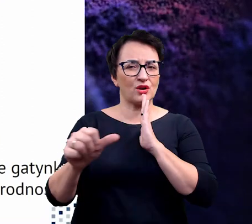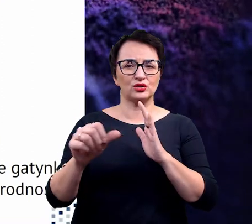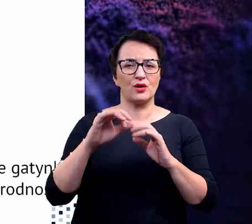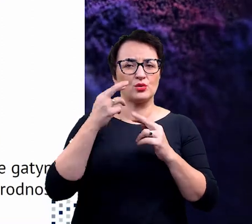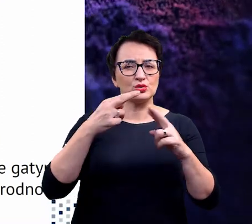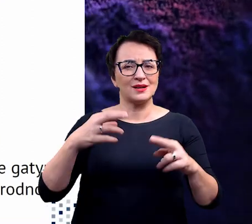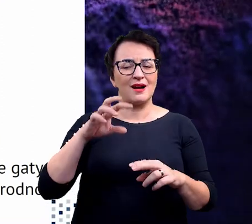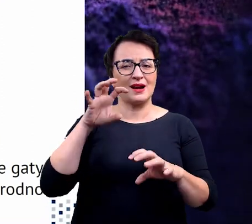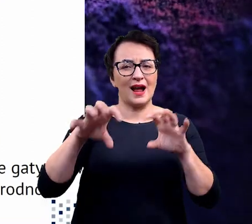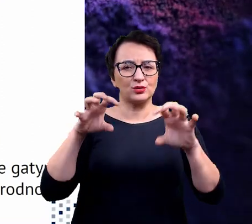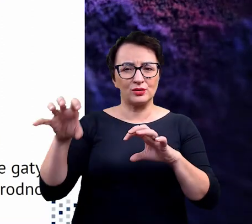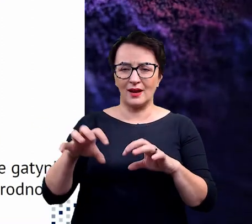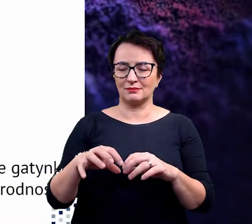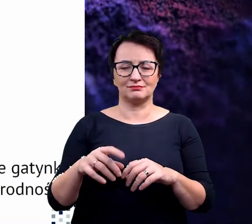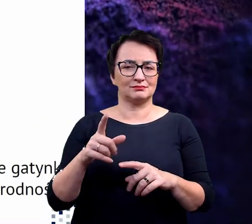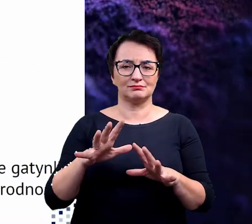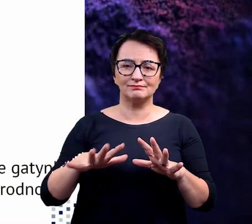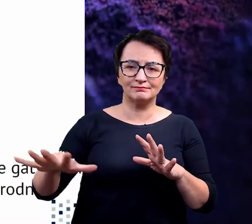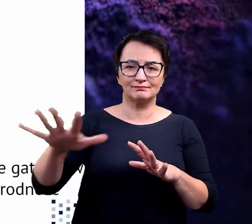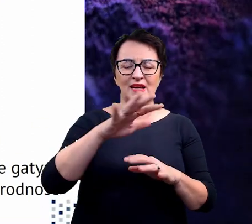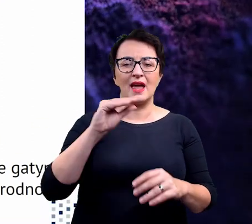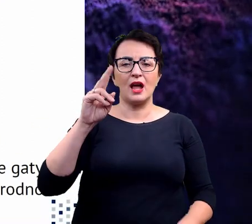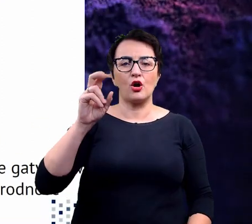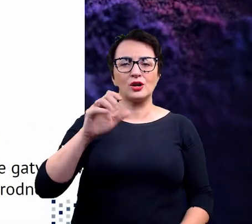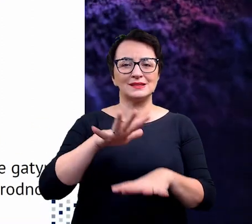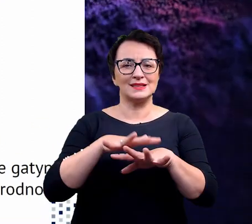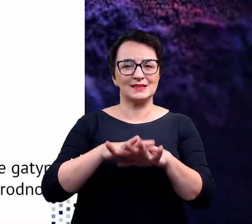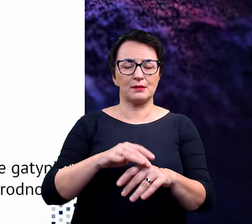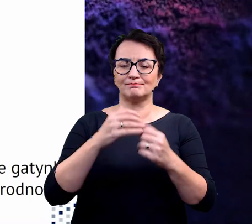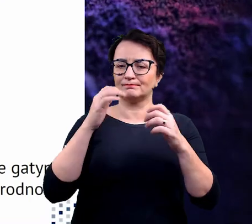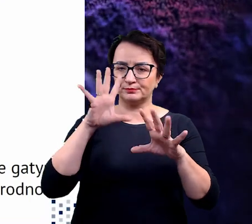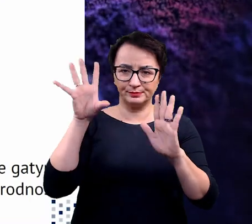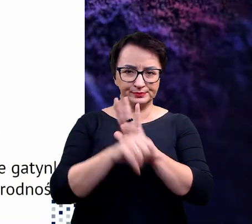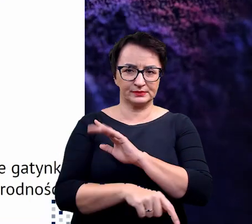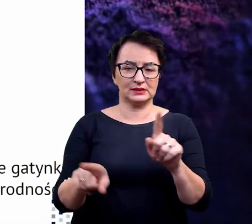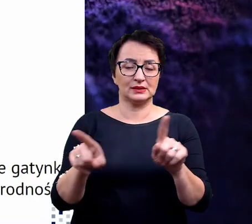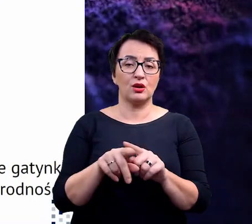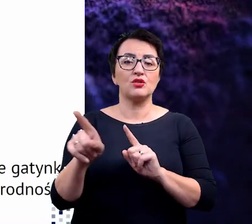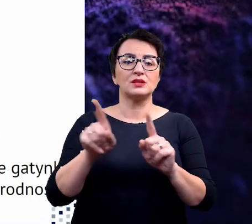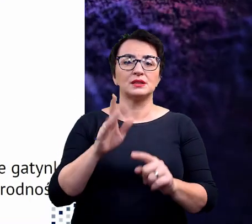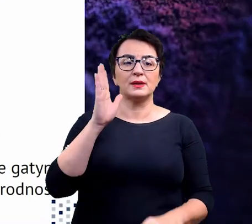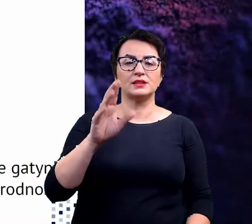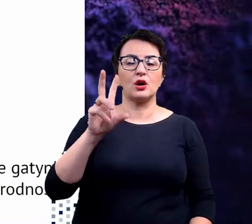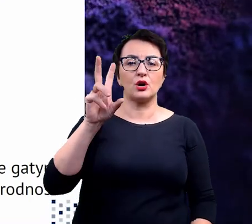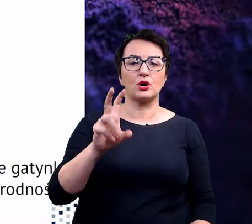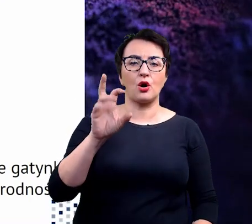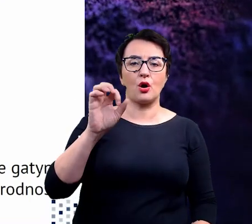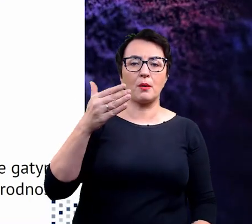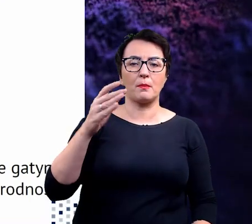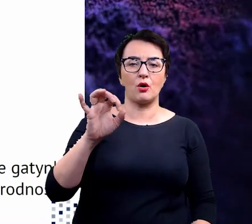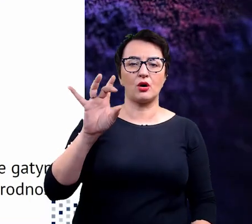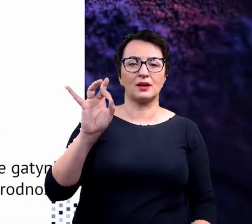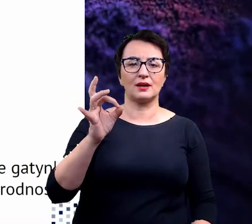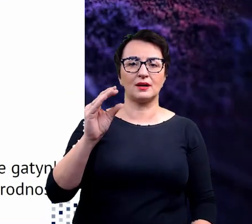poziomie gatunków, na poziomie całych zbiorowisk, na poziomie ekosystemów. Czyli nastąpi, jednym słowem mówiąc, homogenizacja, która